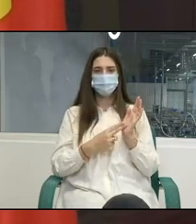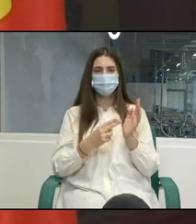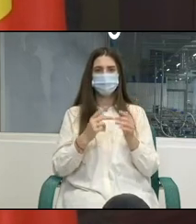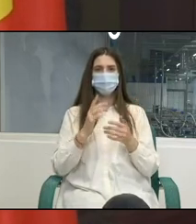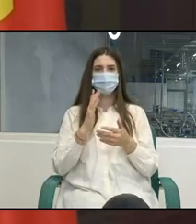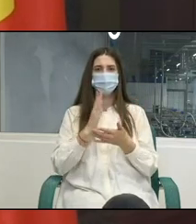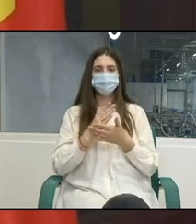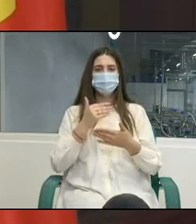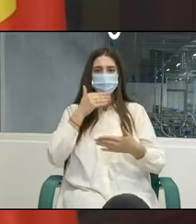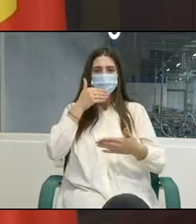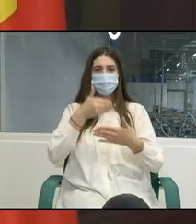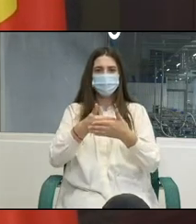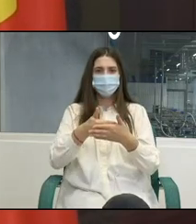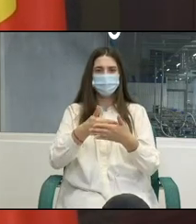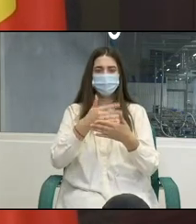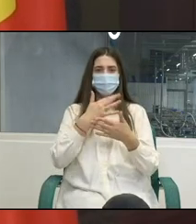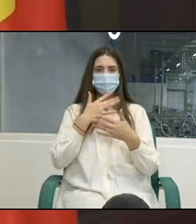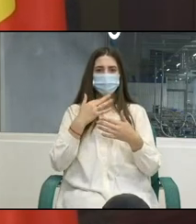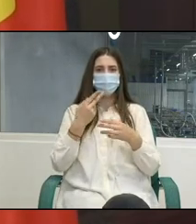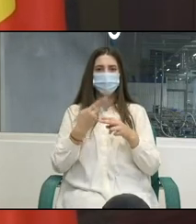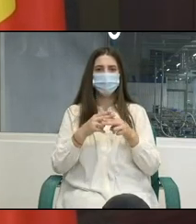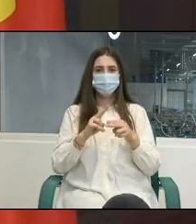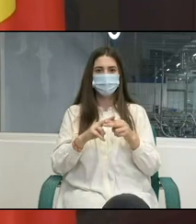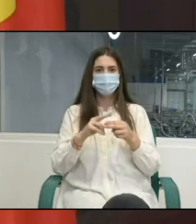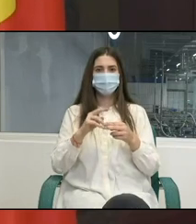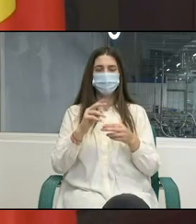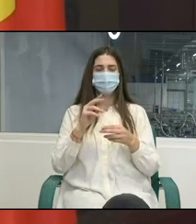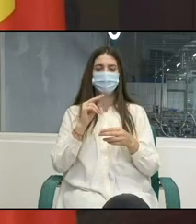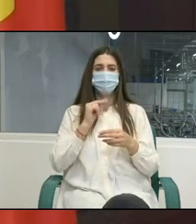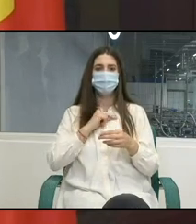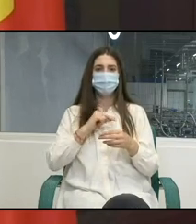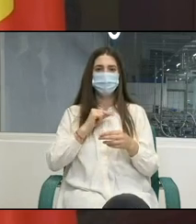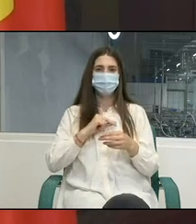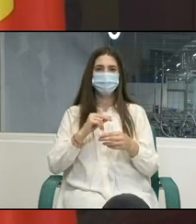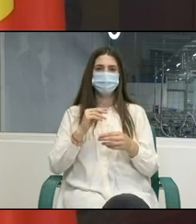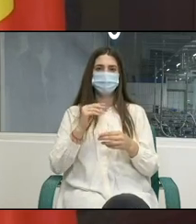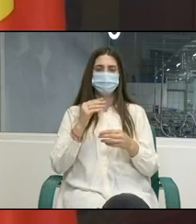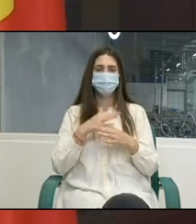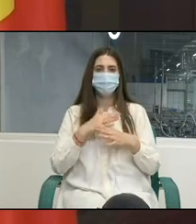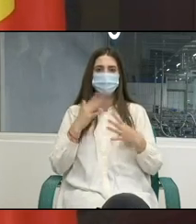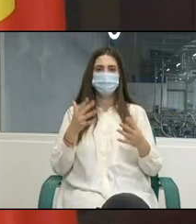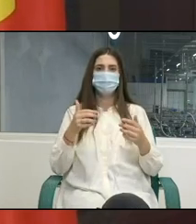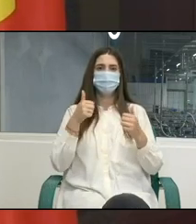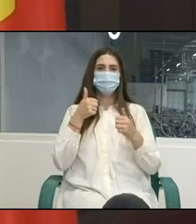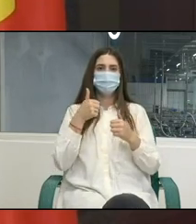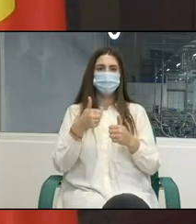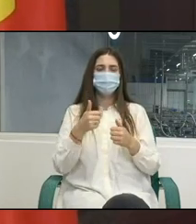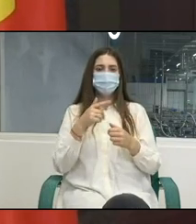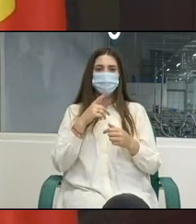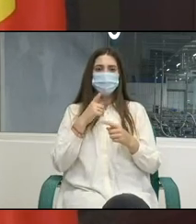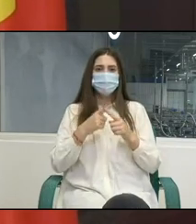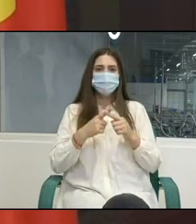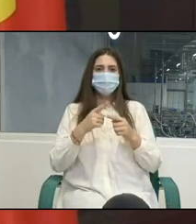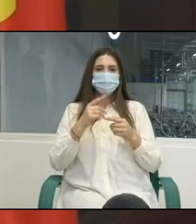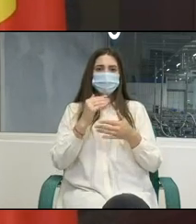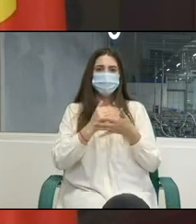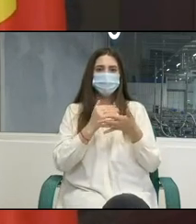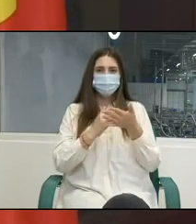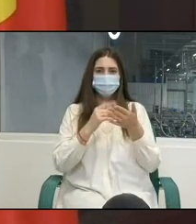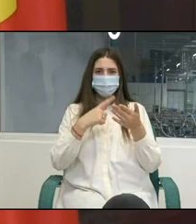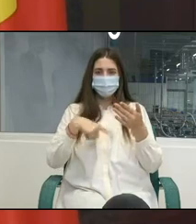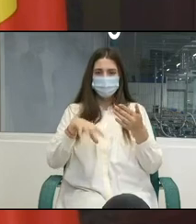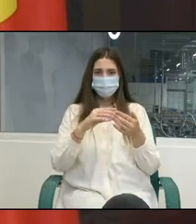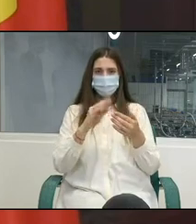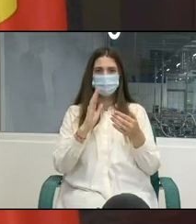apropiat foarte mult de obiectivul pe care ne-l propunem în acest program obiectivul major cel de